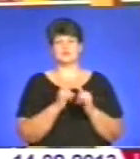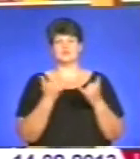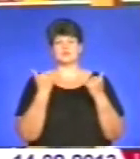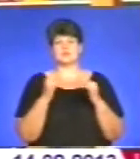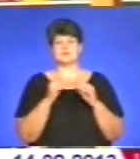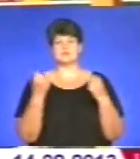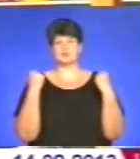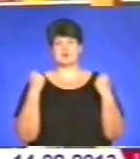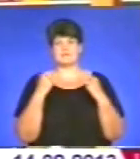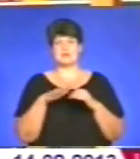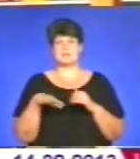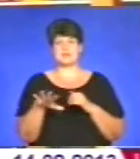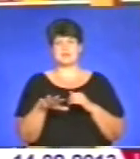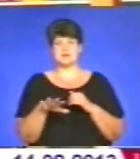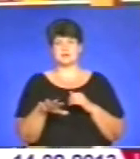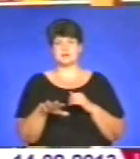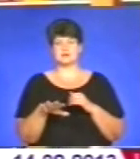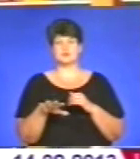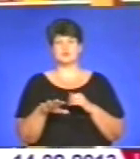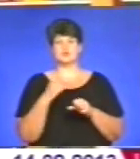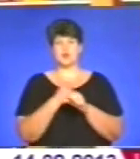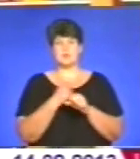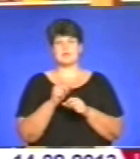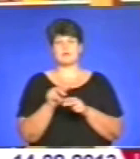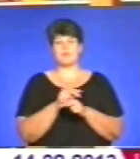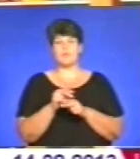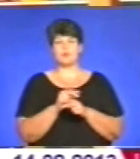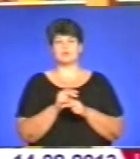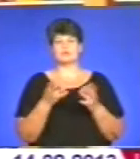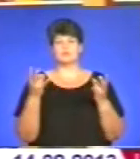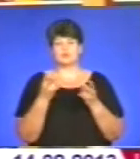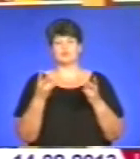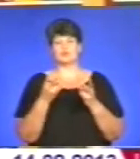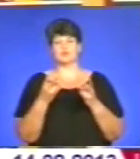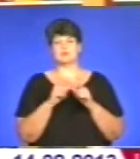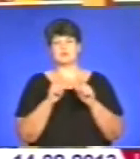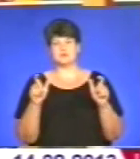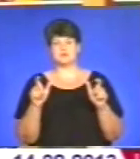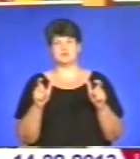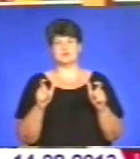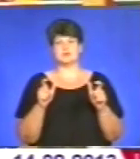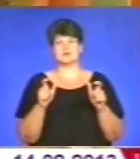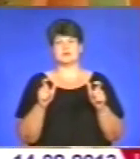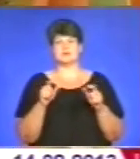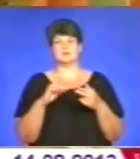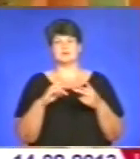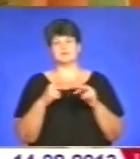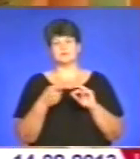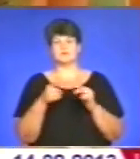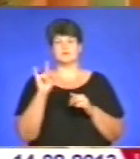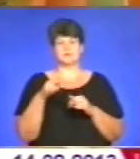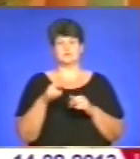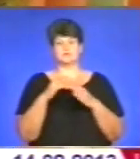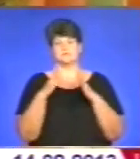майданчики, спортивні майданчики. І зроблений ремонт, який там потребують приміщення, капітальний ремонт дахів чи заміни вікон. У дошкільному